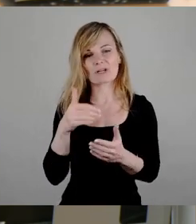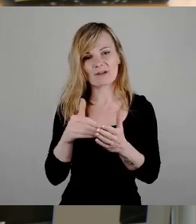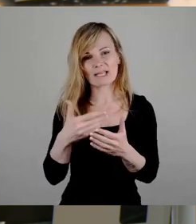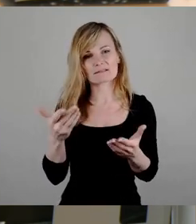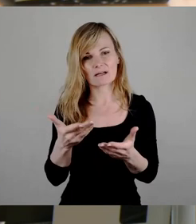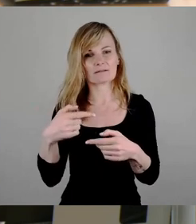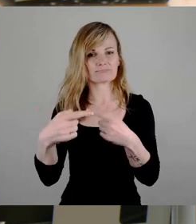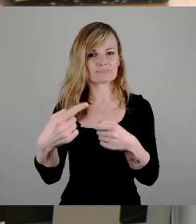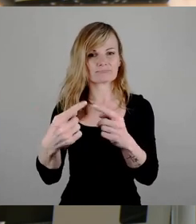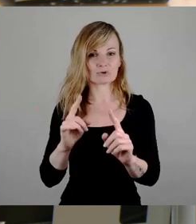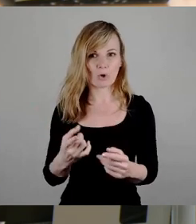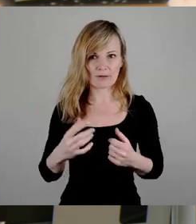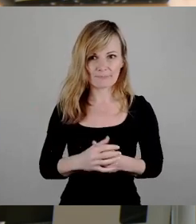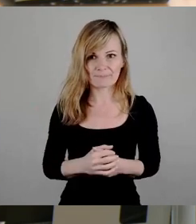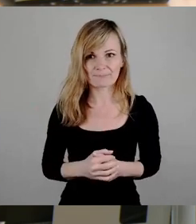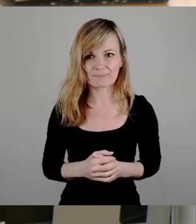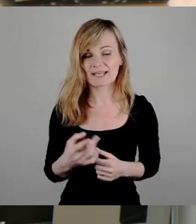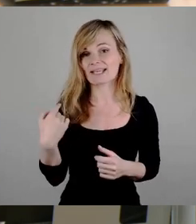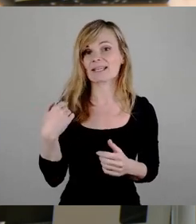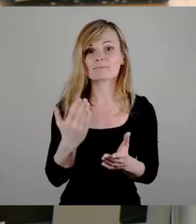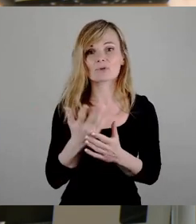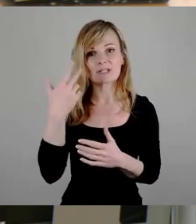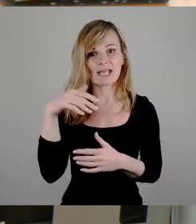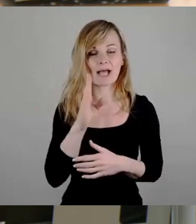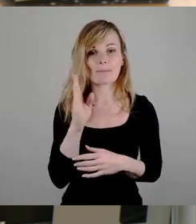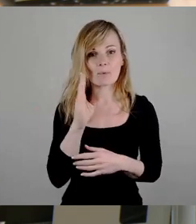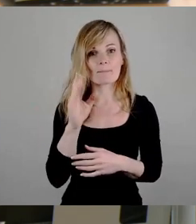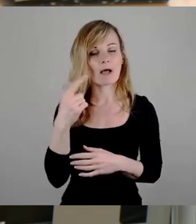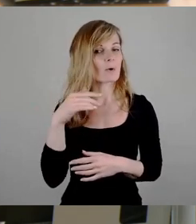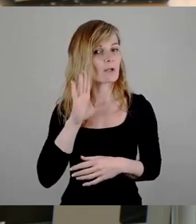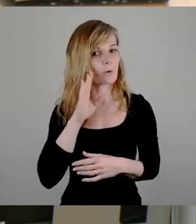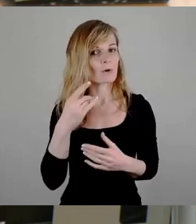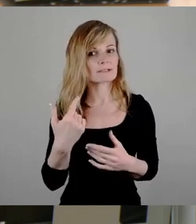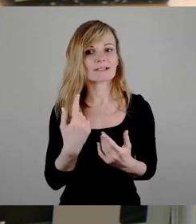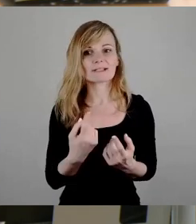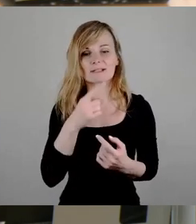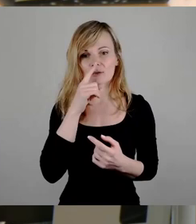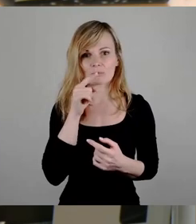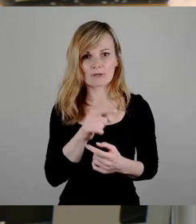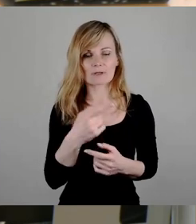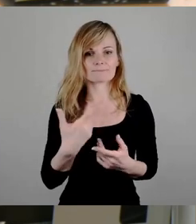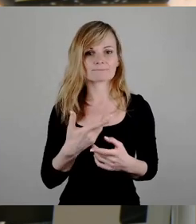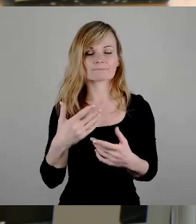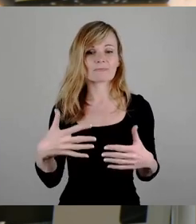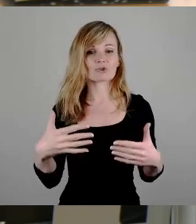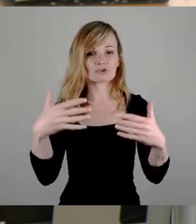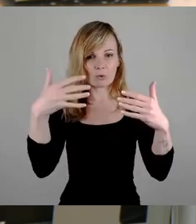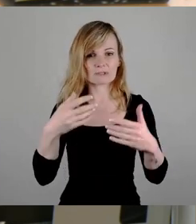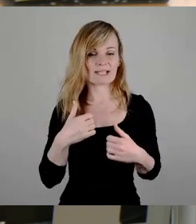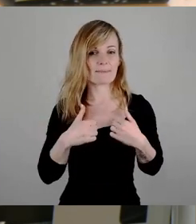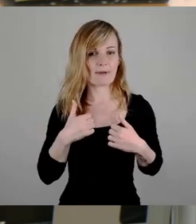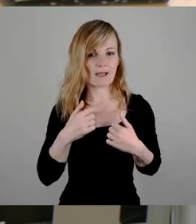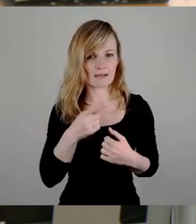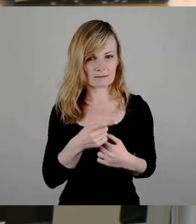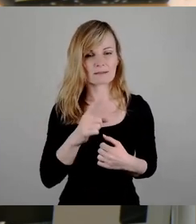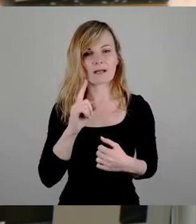Und eben, das haben wir ja auch von Herrn Böhm nochmal gehört, nicht nur das Stauseebad, sondern eben wirklich